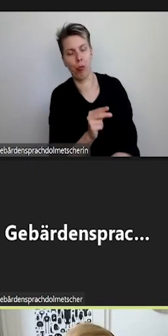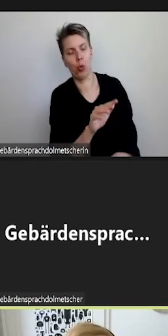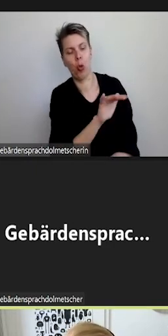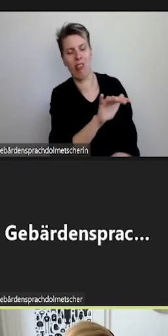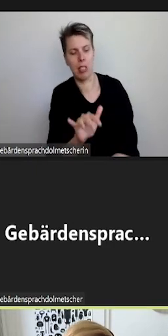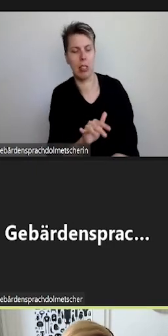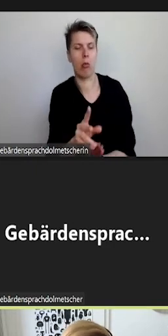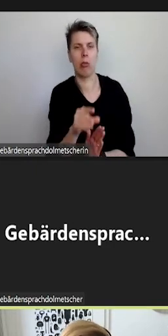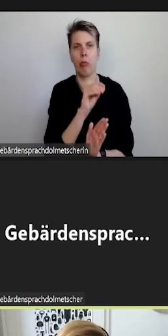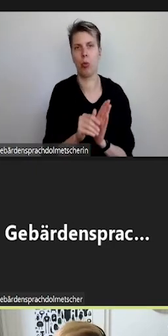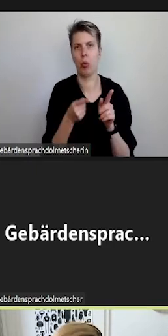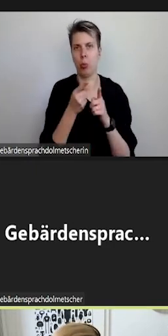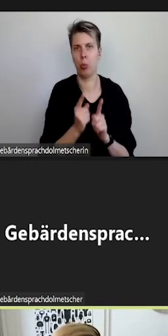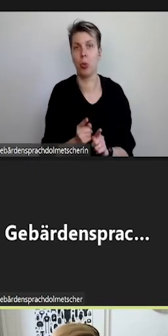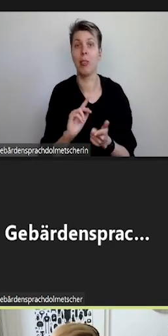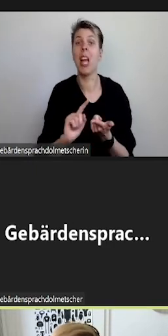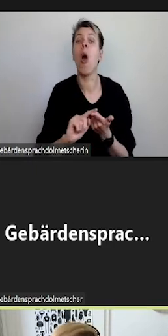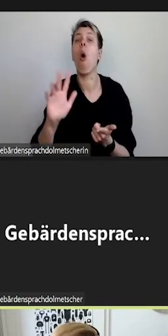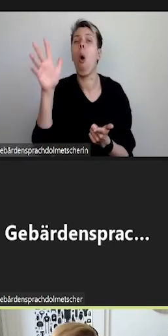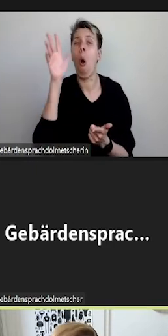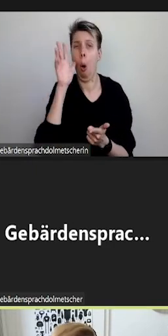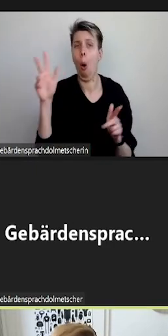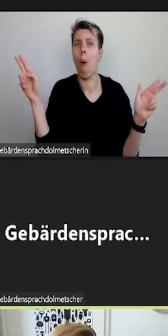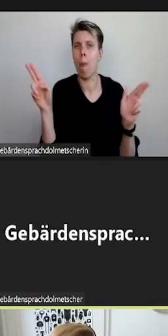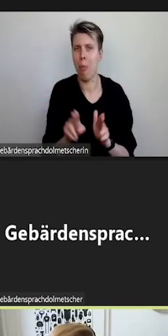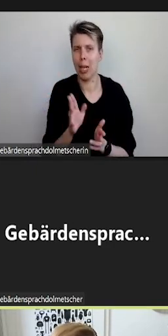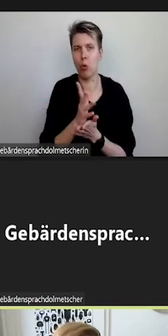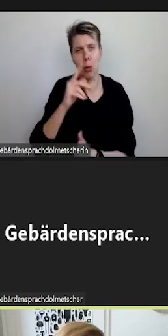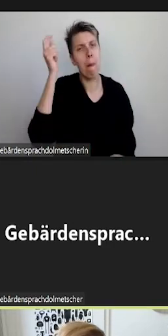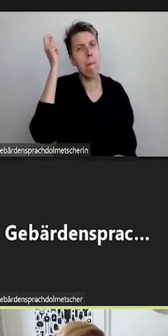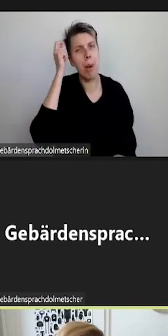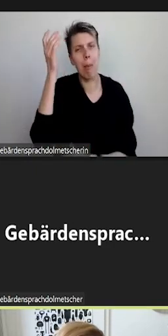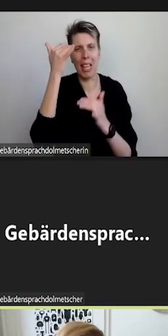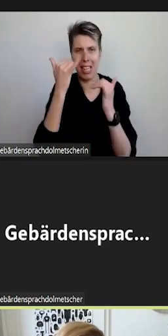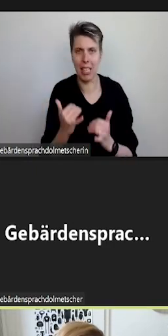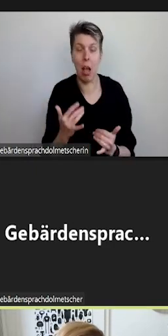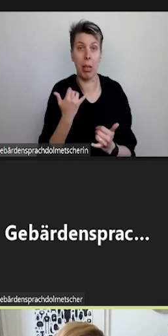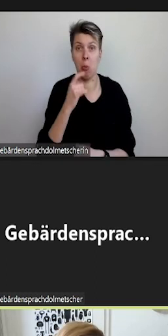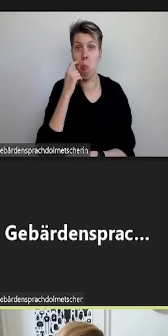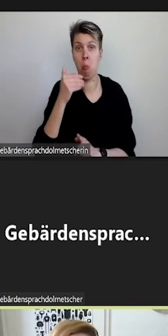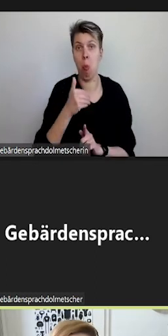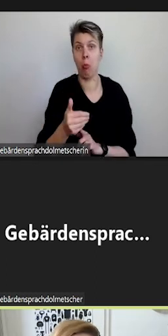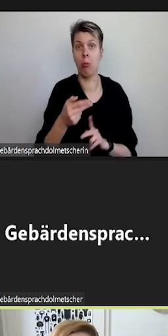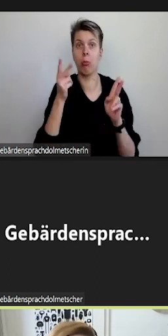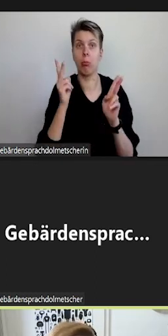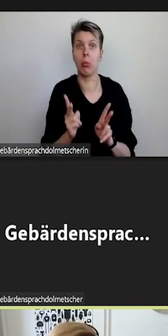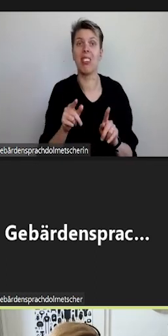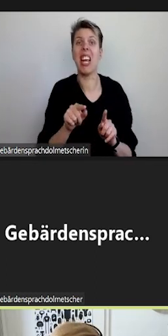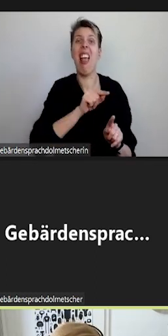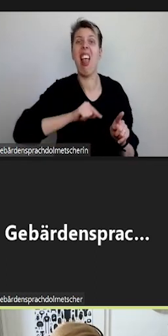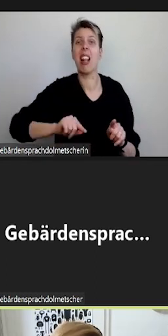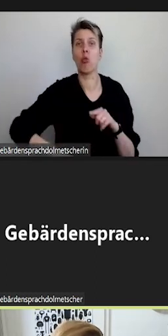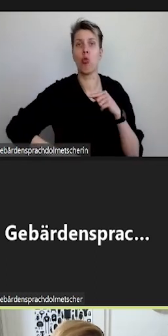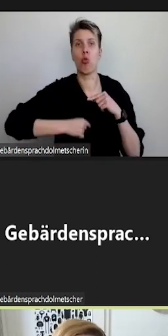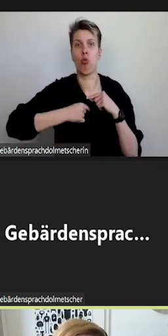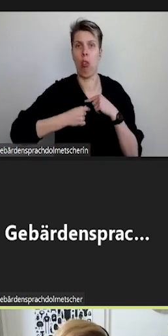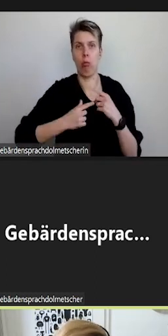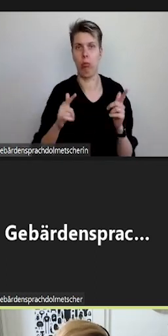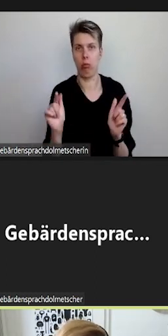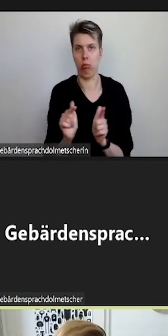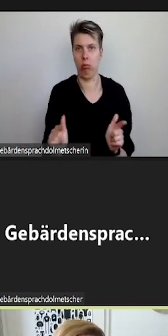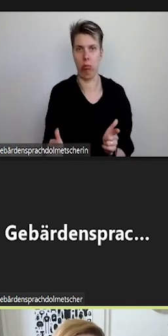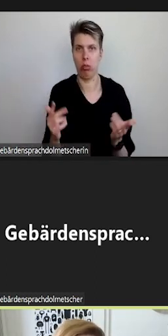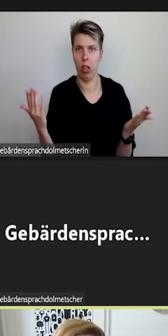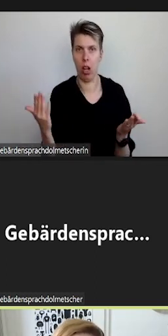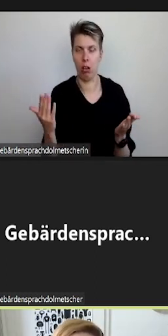Hörbeeinträchtigung haben wir auf dem Schirm, aber wir müssen eben auch sagen, dass es derzeit fast keine Induktionsschleifen an der Uni Göttingen gibt und wir auch noch